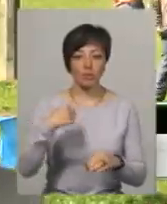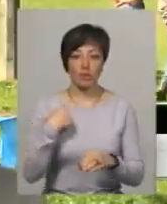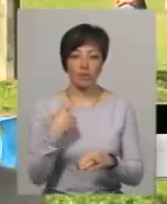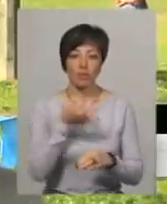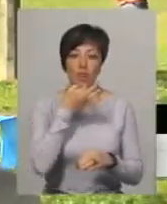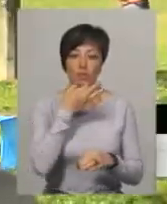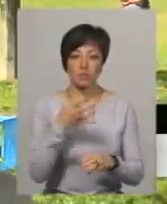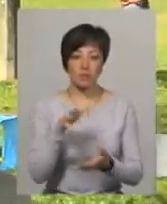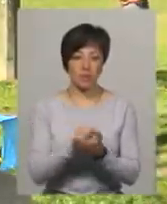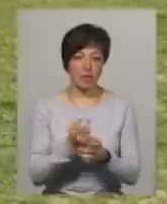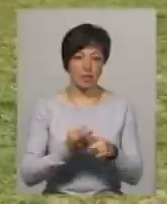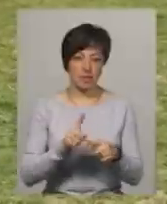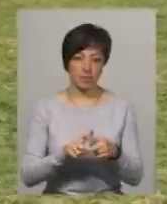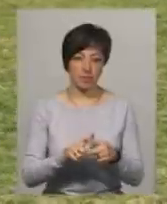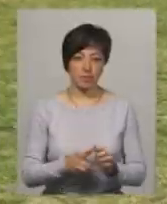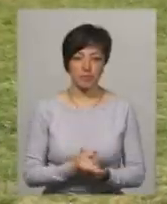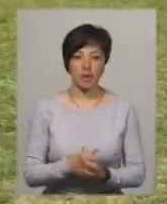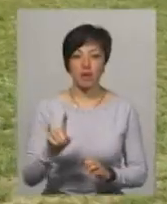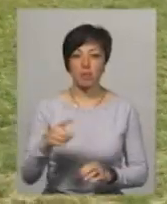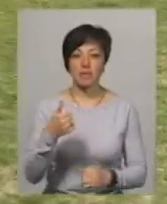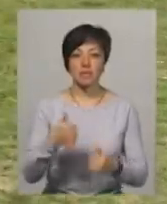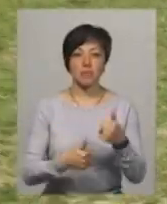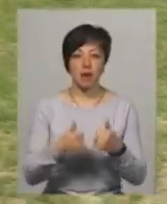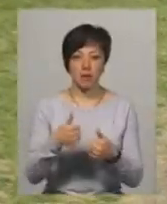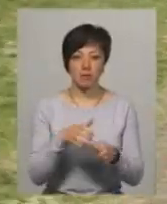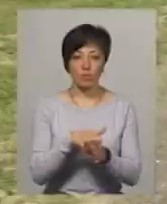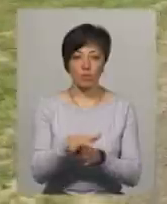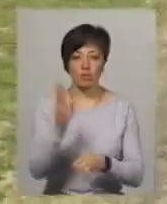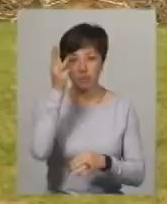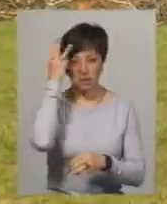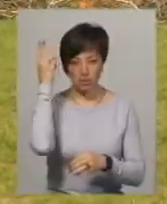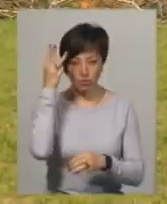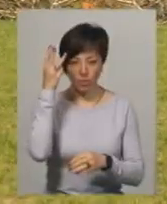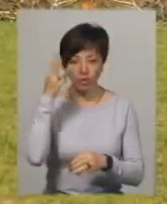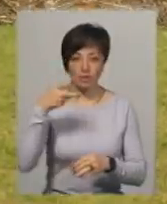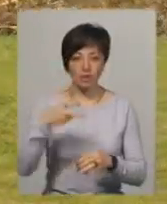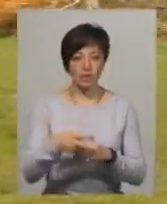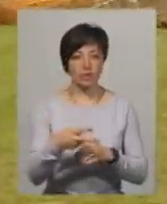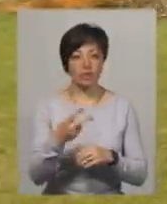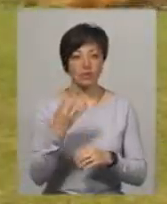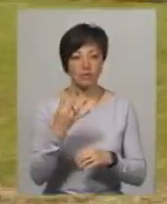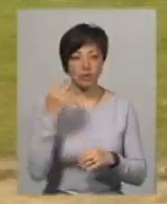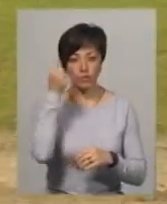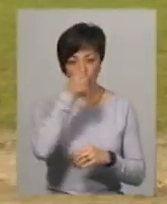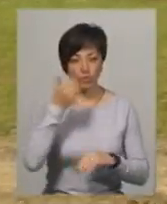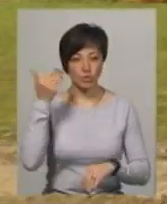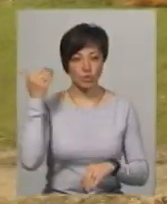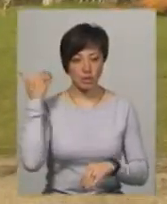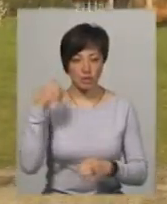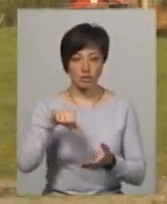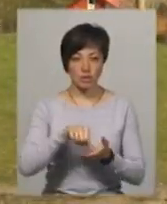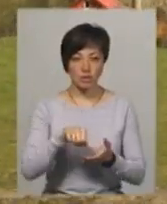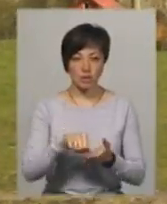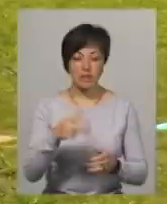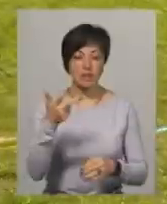подобається займатися цим. Перші змагання з повітряних змій відбулися у Хмельницькому 2004 році. Тоді в них взяли